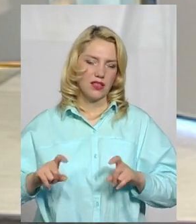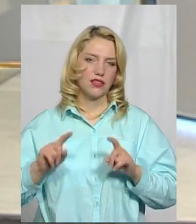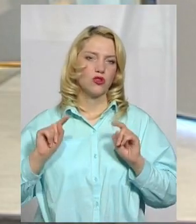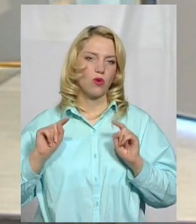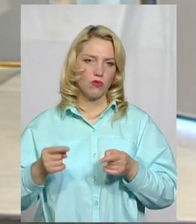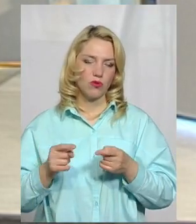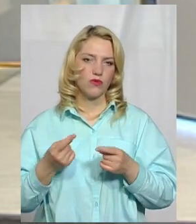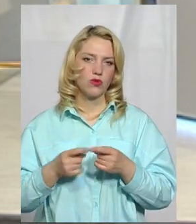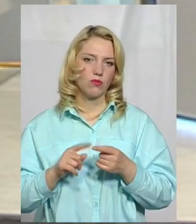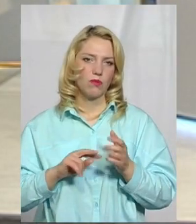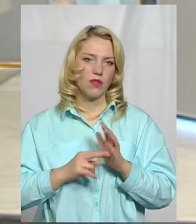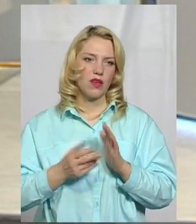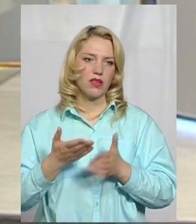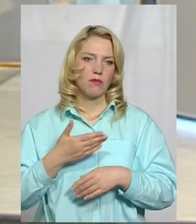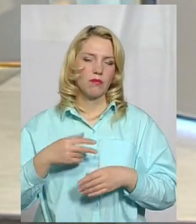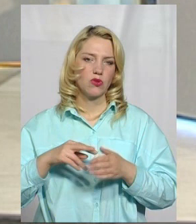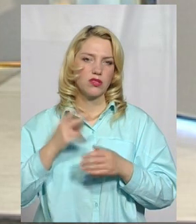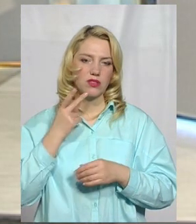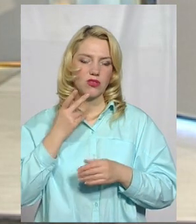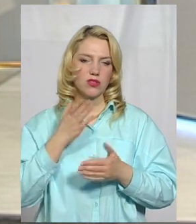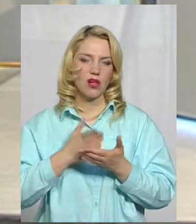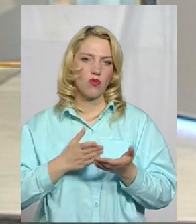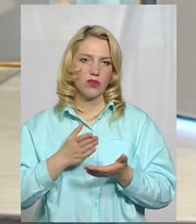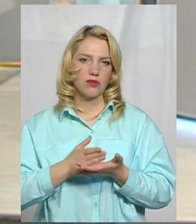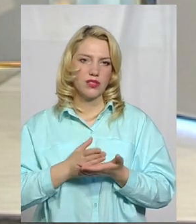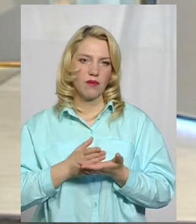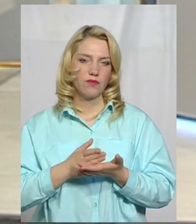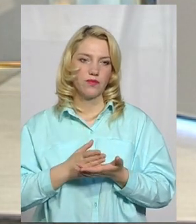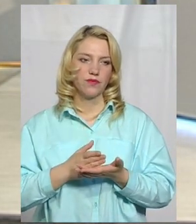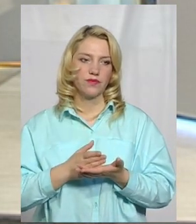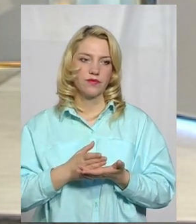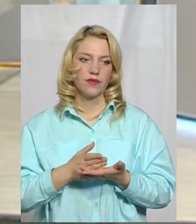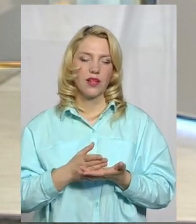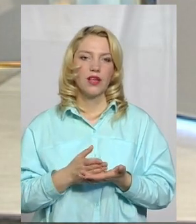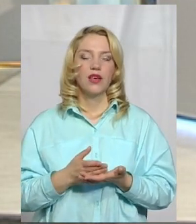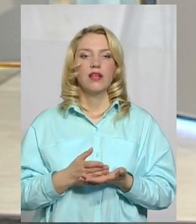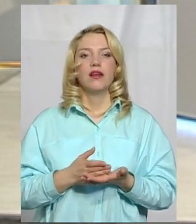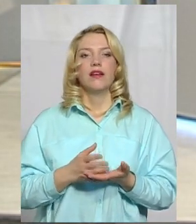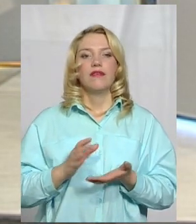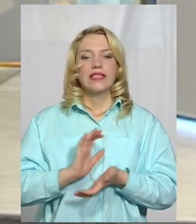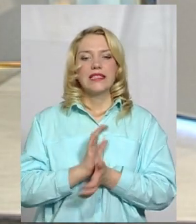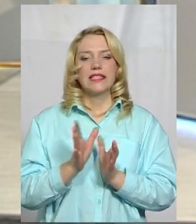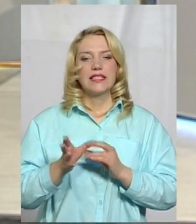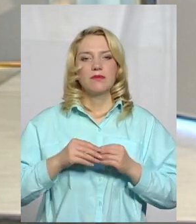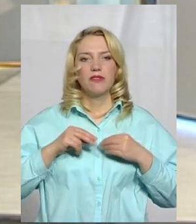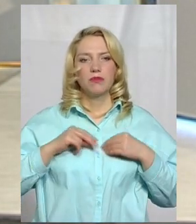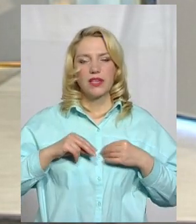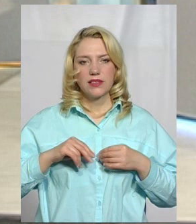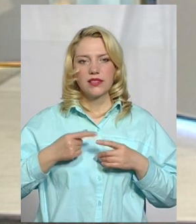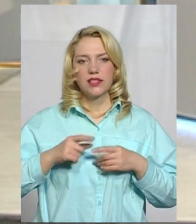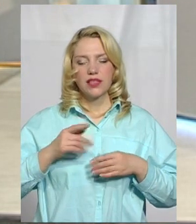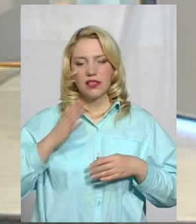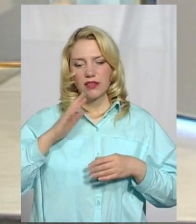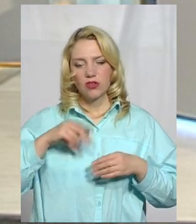Тому в цьому плані ми постійно знаходимося в тісній співпраці і доведені